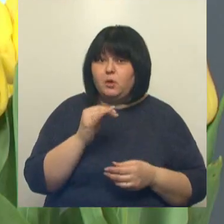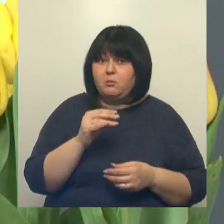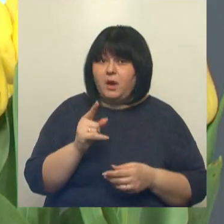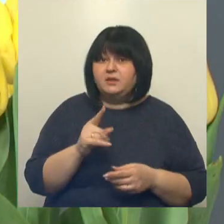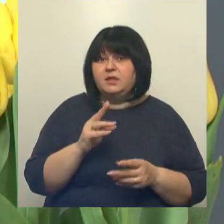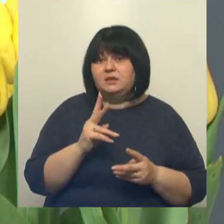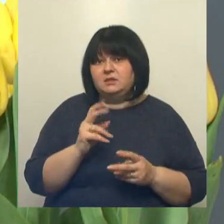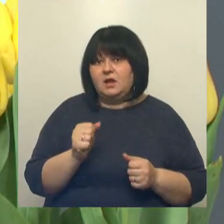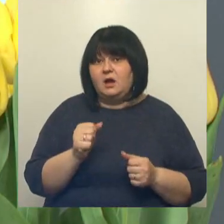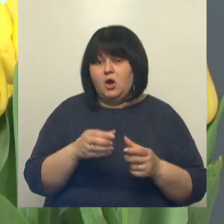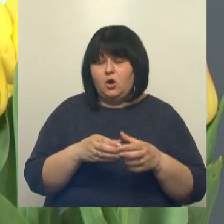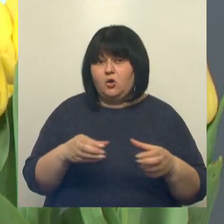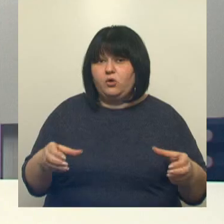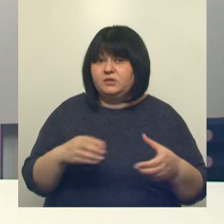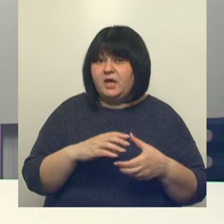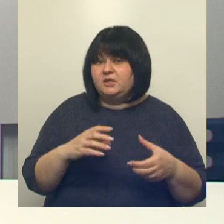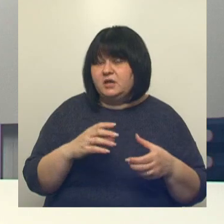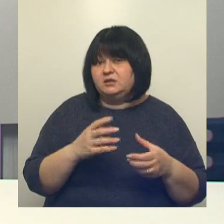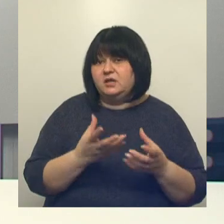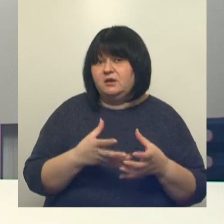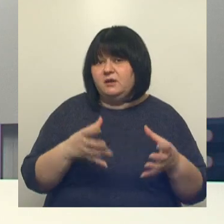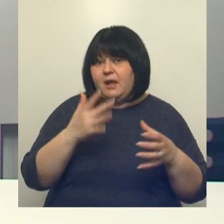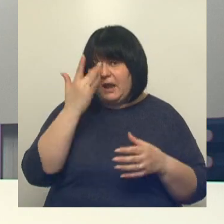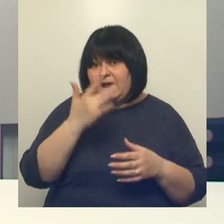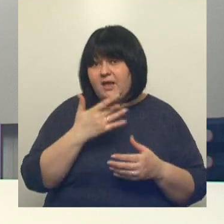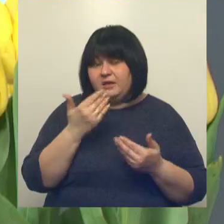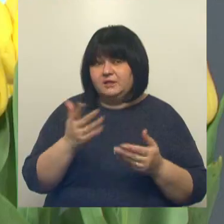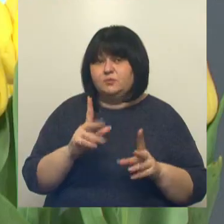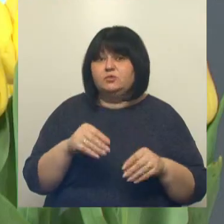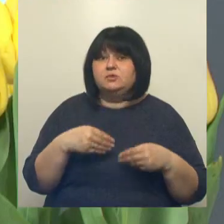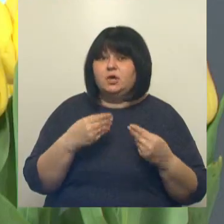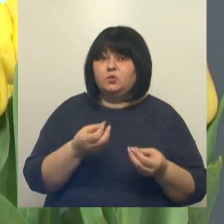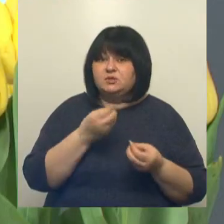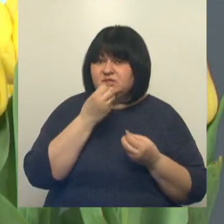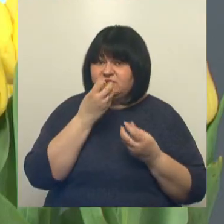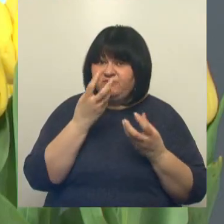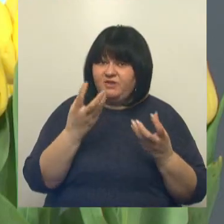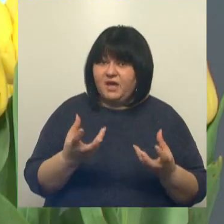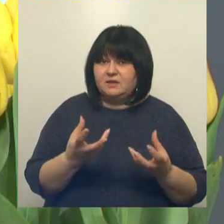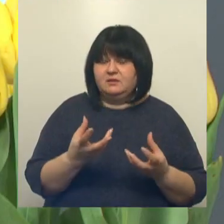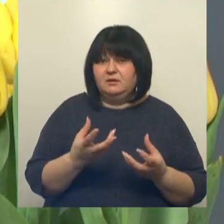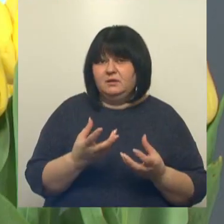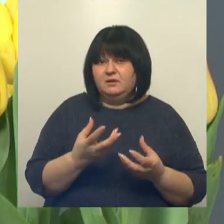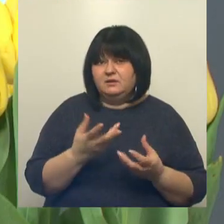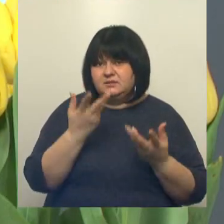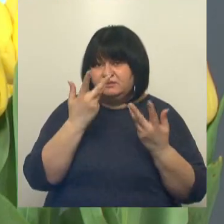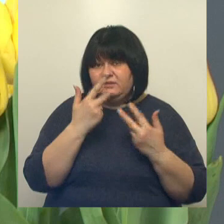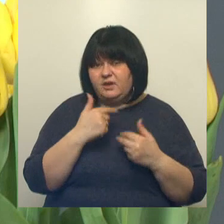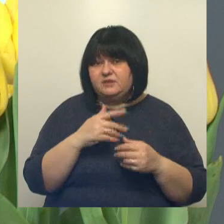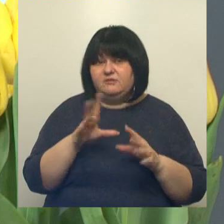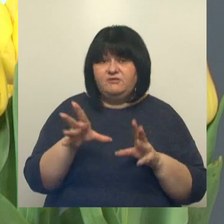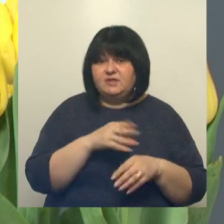на контейнерное озеленение летниками. Поскольку они дают цвет, в общем-то, весь сезон,